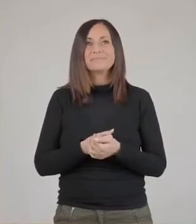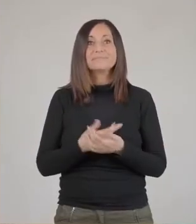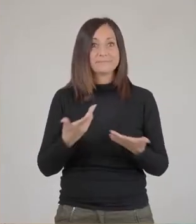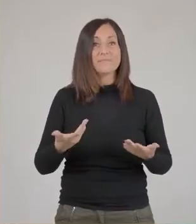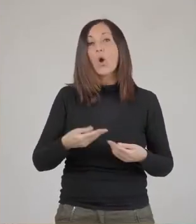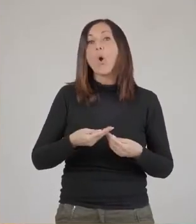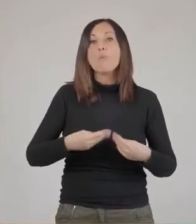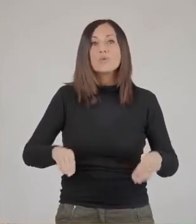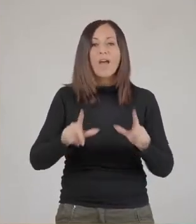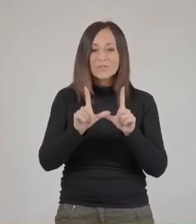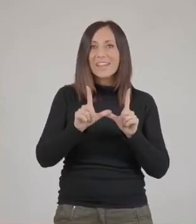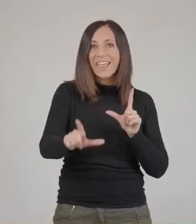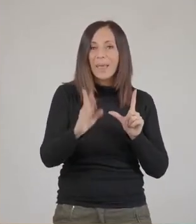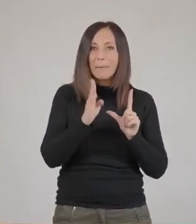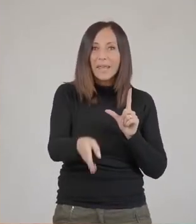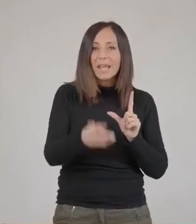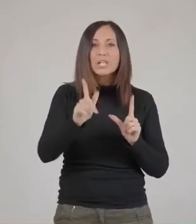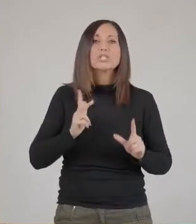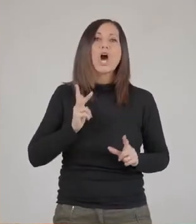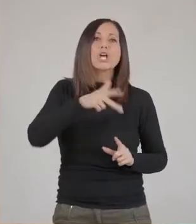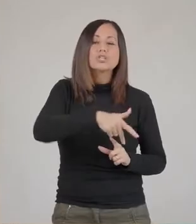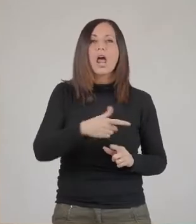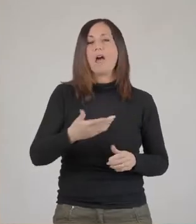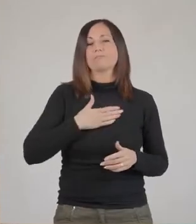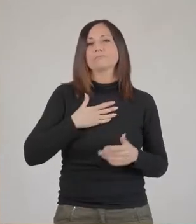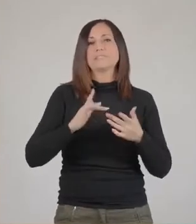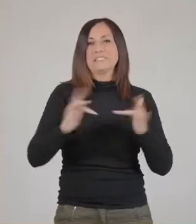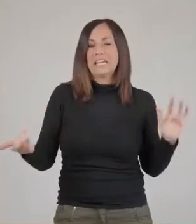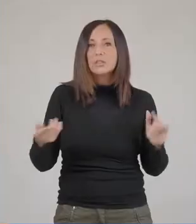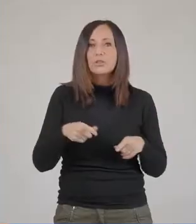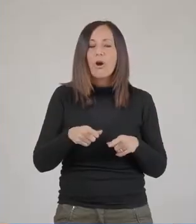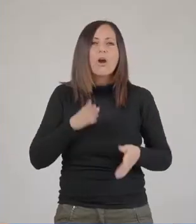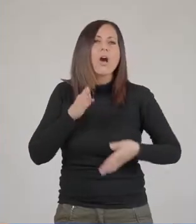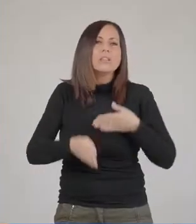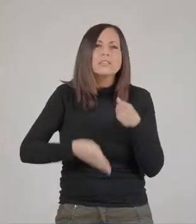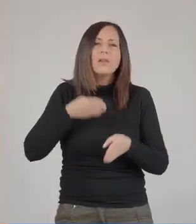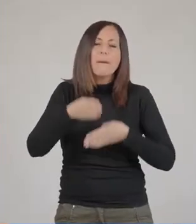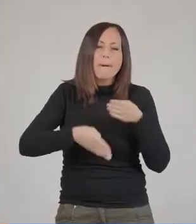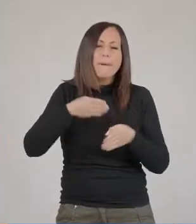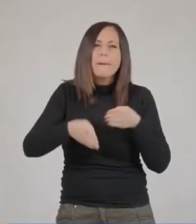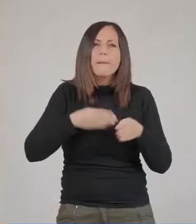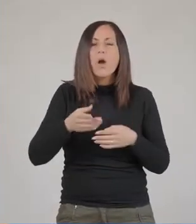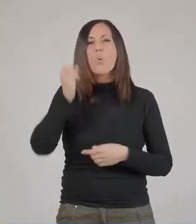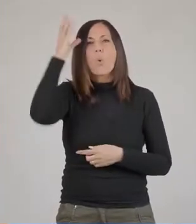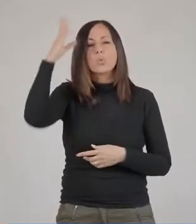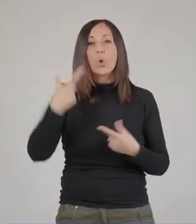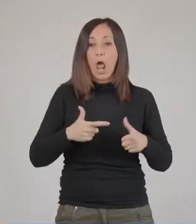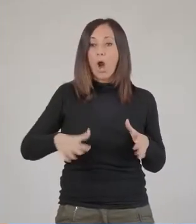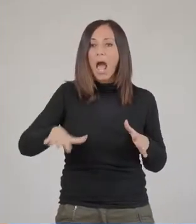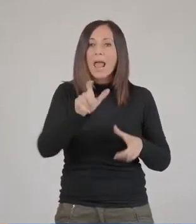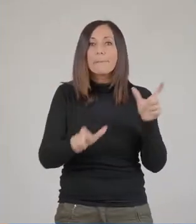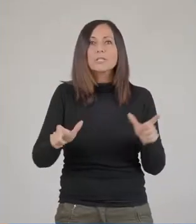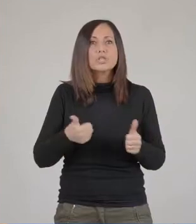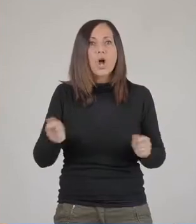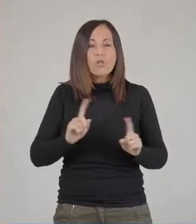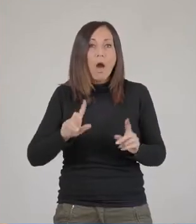il museo che è in streaming sui social network, sul proprio sito, continua a fare cultura non solo per i locali ma anche per